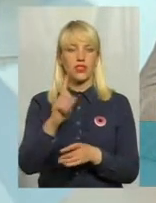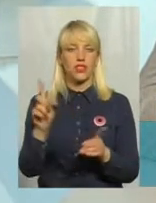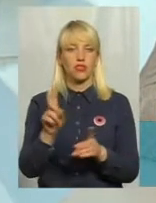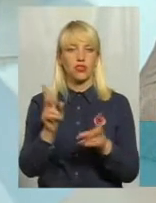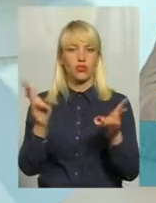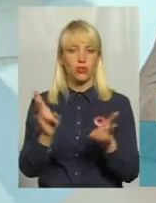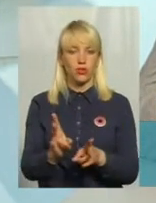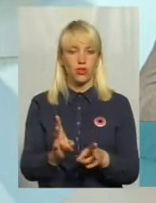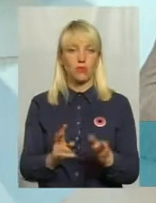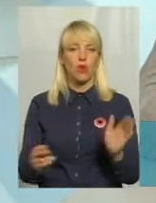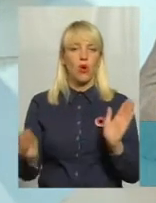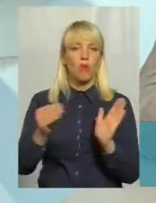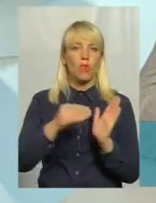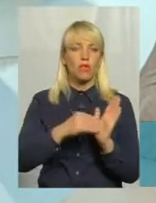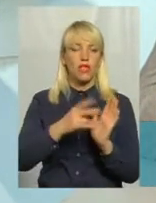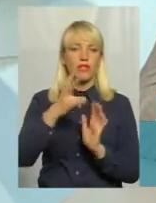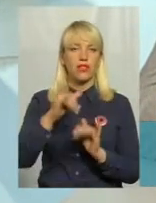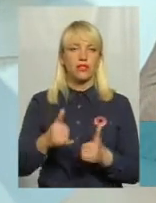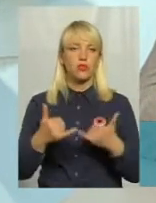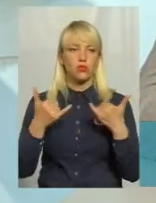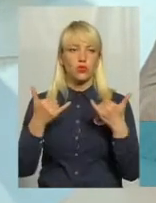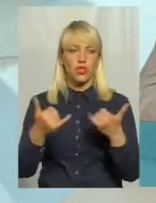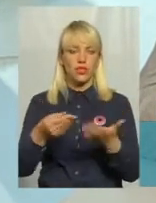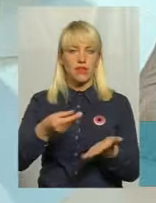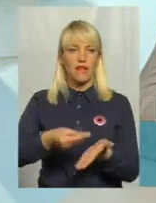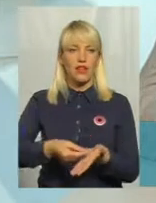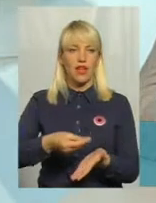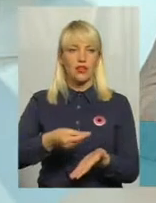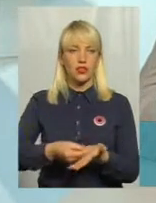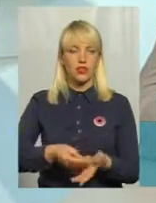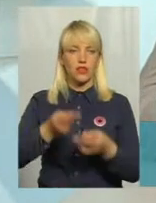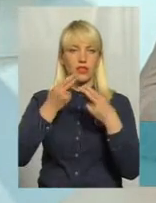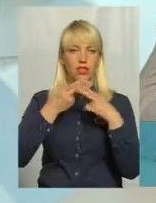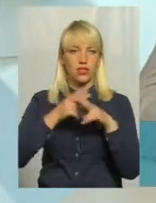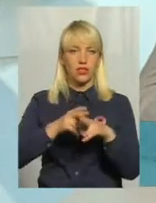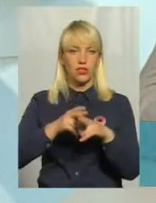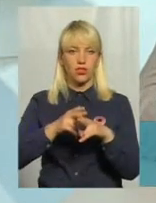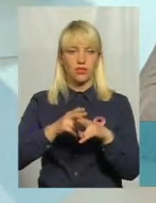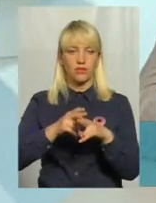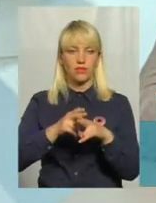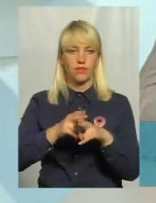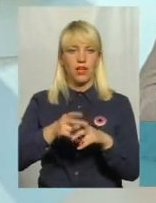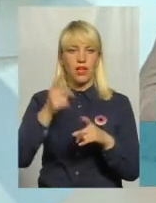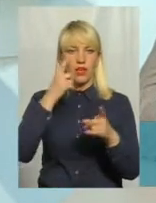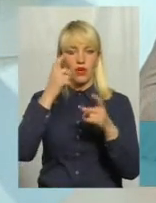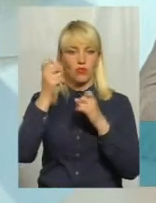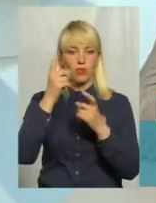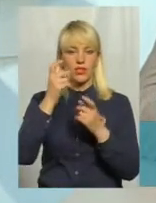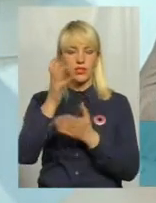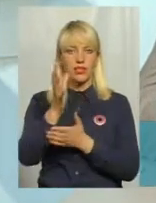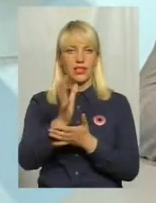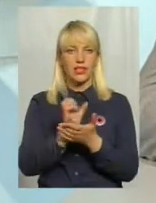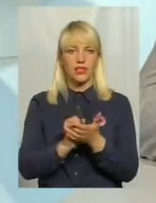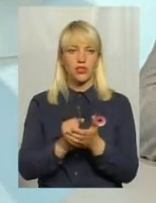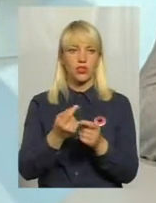поставити на сучасні фінансові, технічні, інформаційні ресурси,